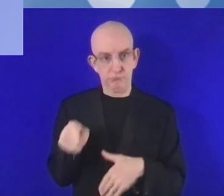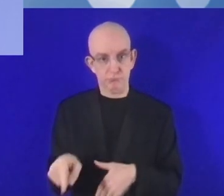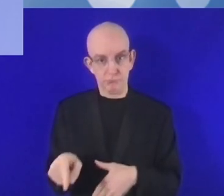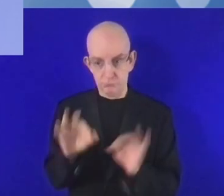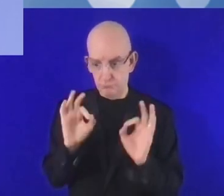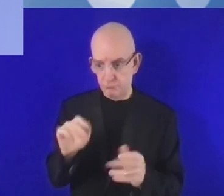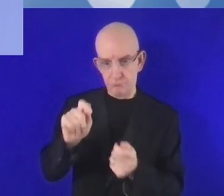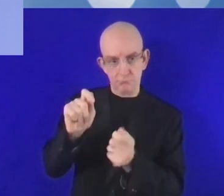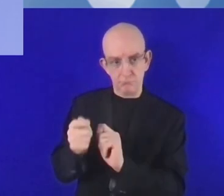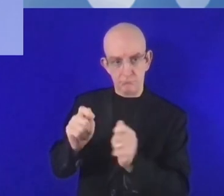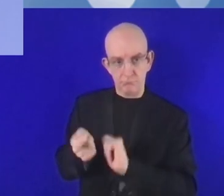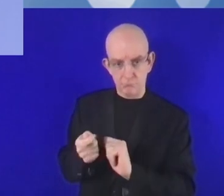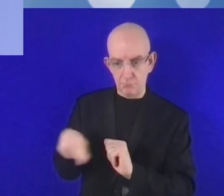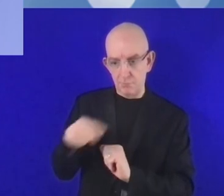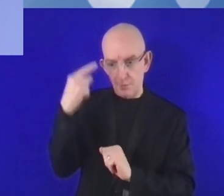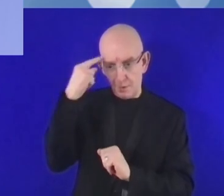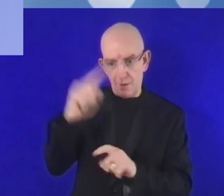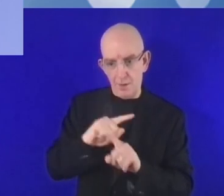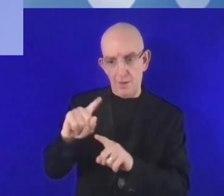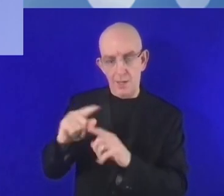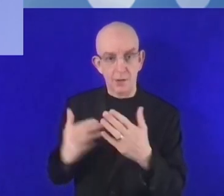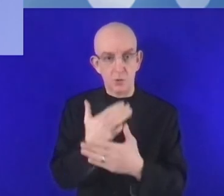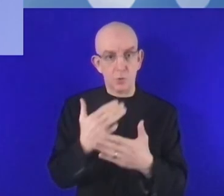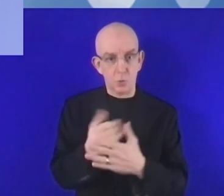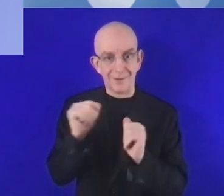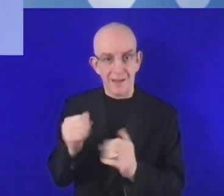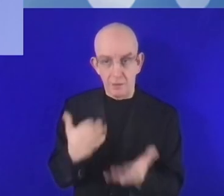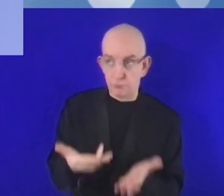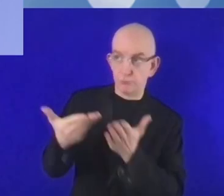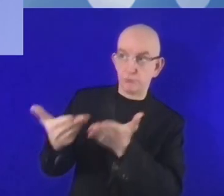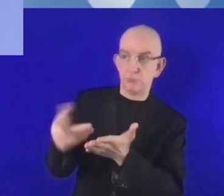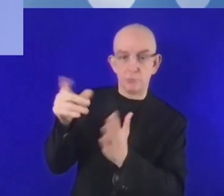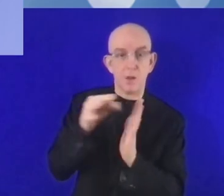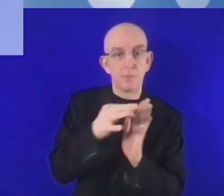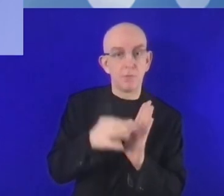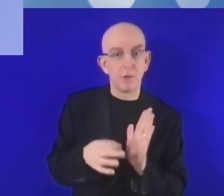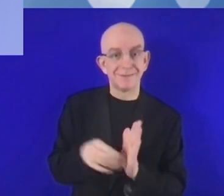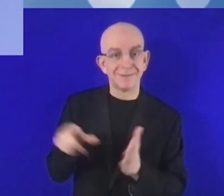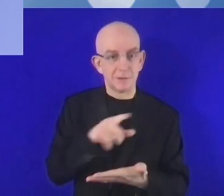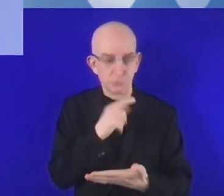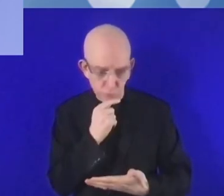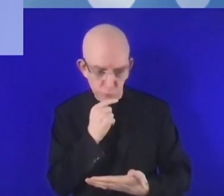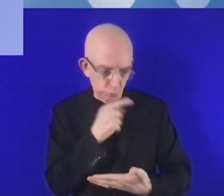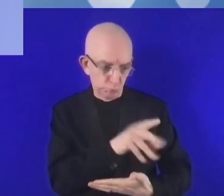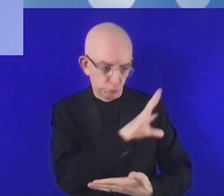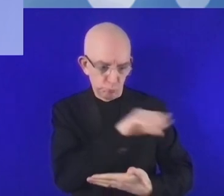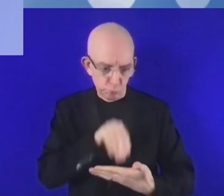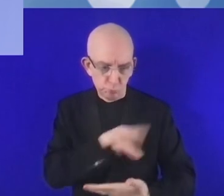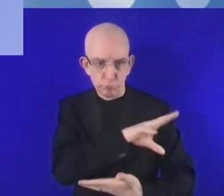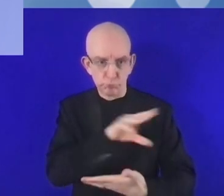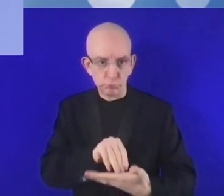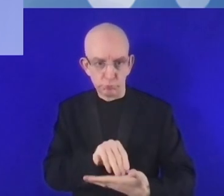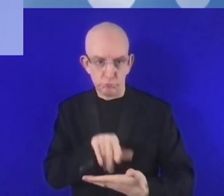هذه الضوابط التي تعترف بالابتكارات وبالحداثة في هذا